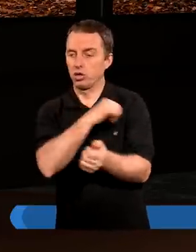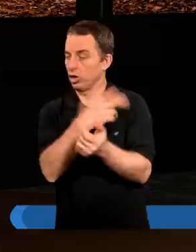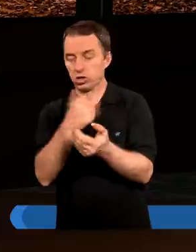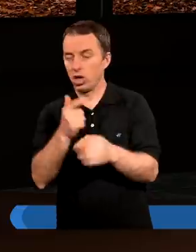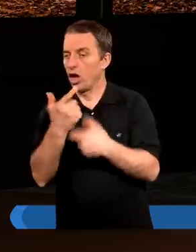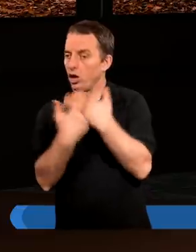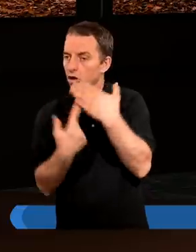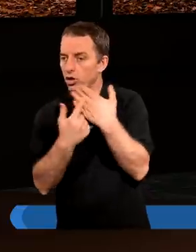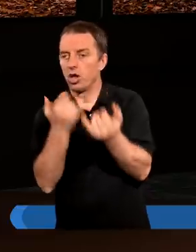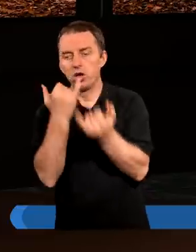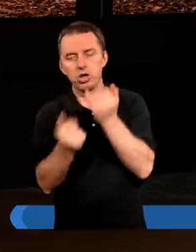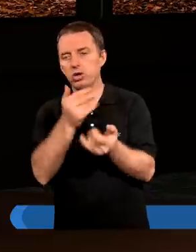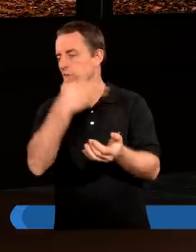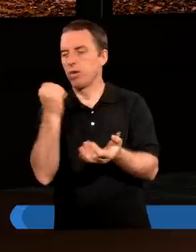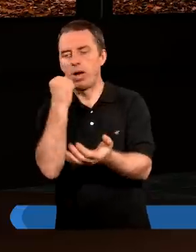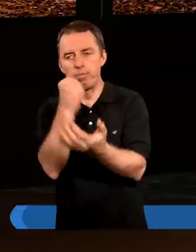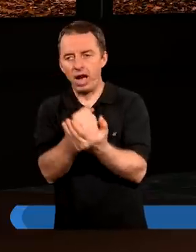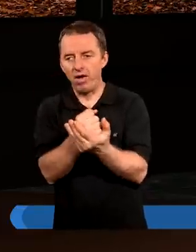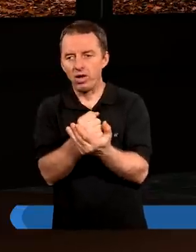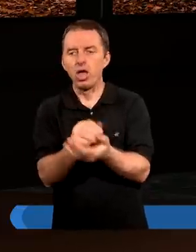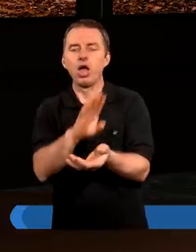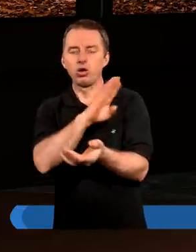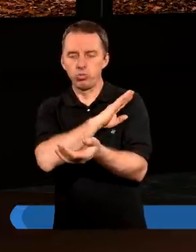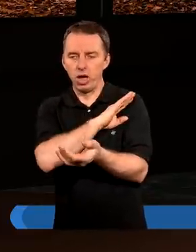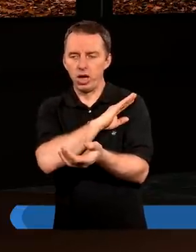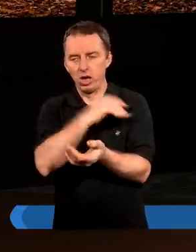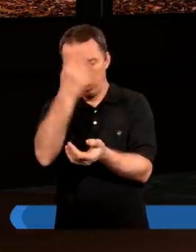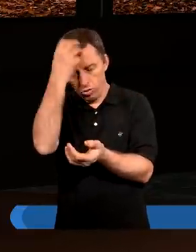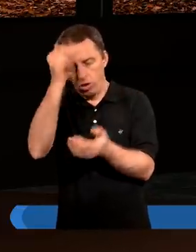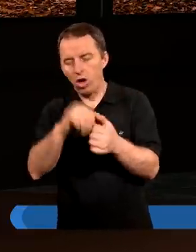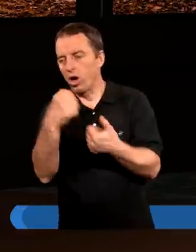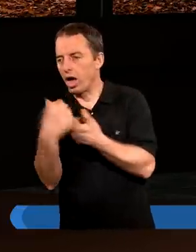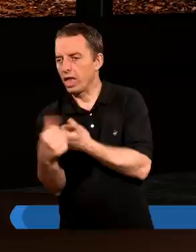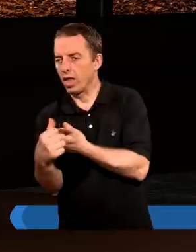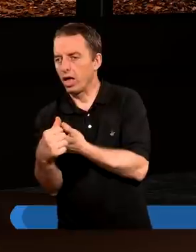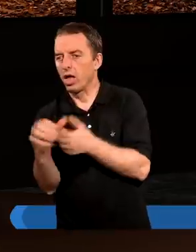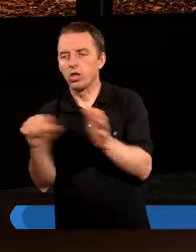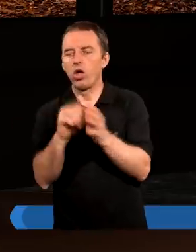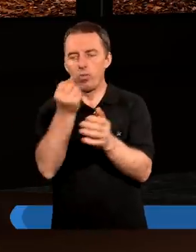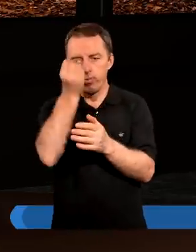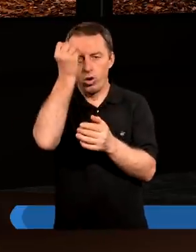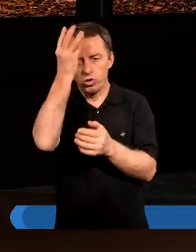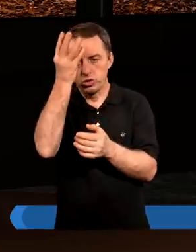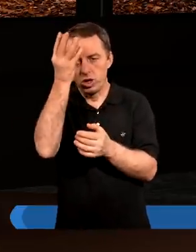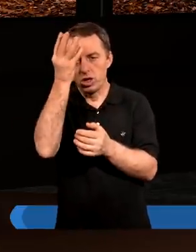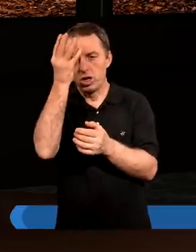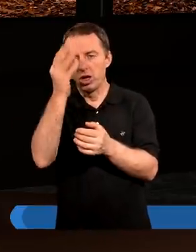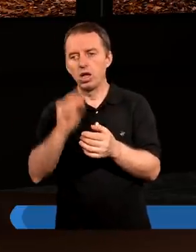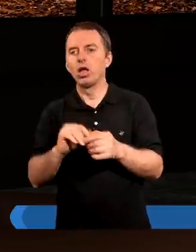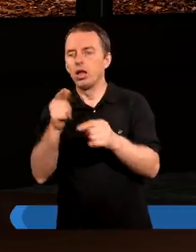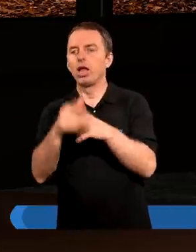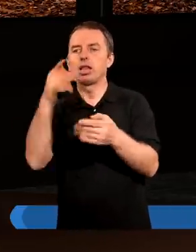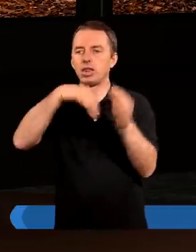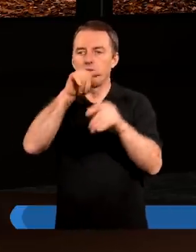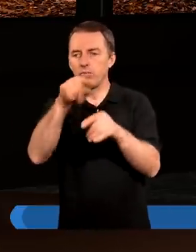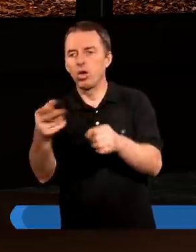nie liczy, jeśli nie ma prawa. Śmierć jednak królowała od Adama aż do Mojżesza, nawet nad